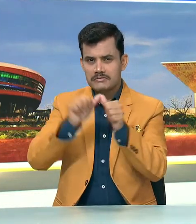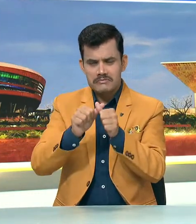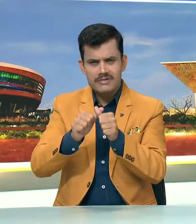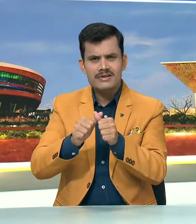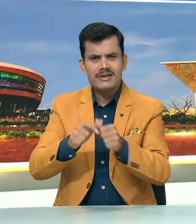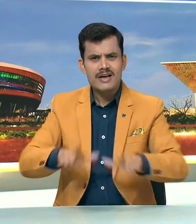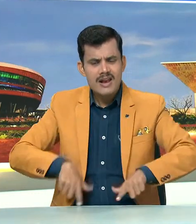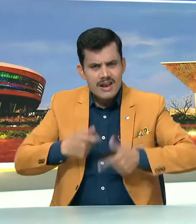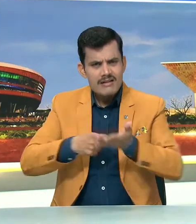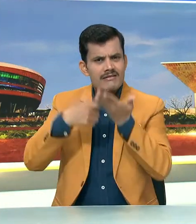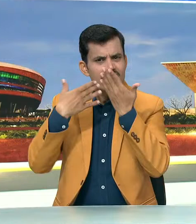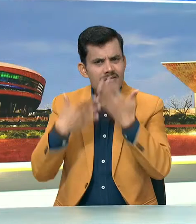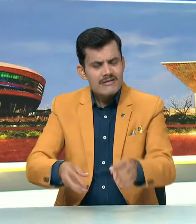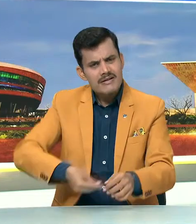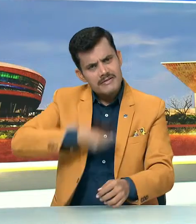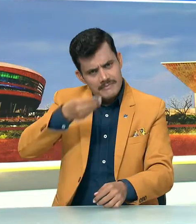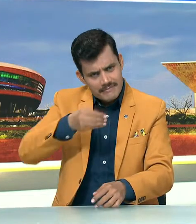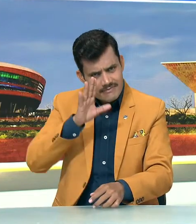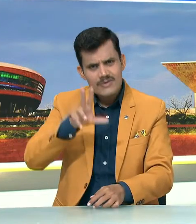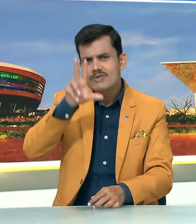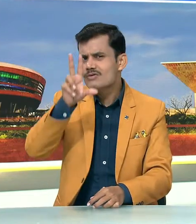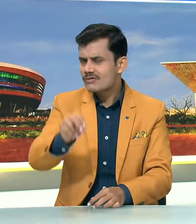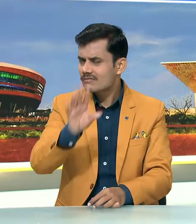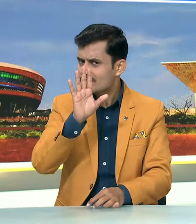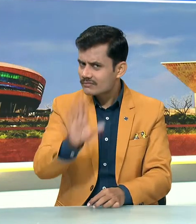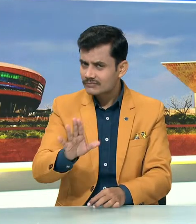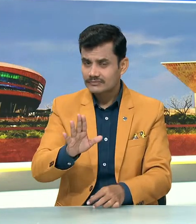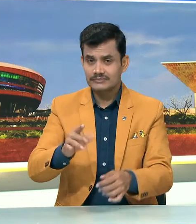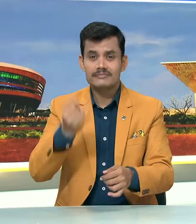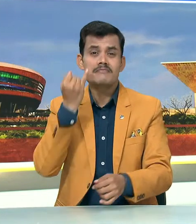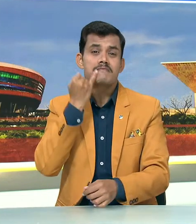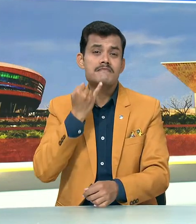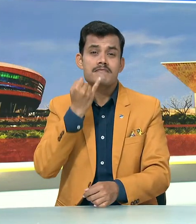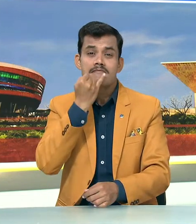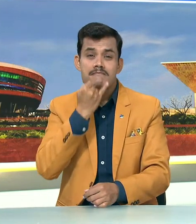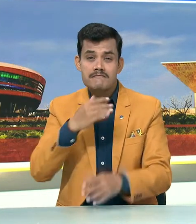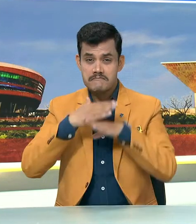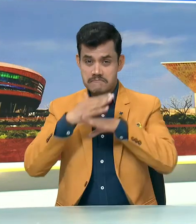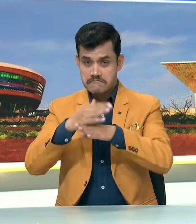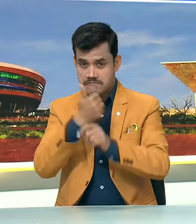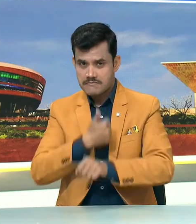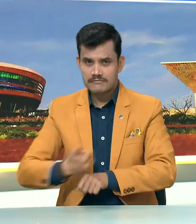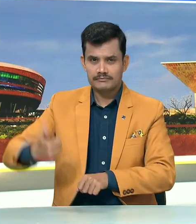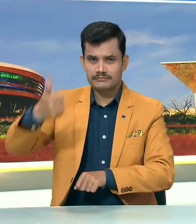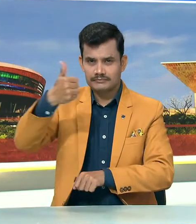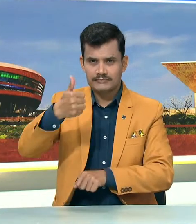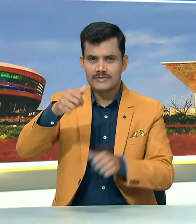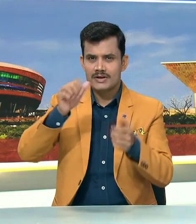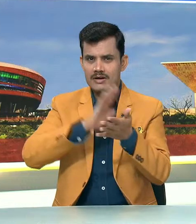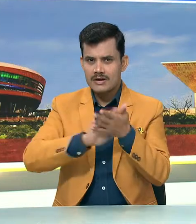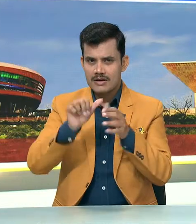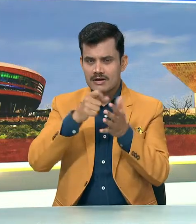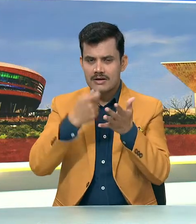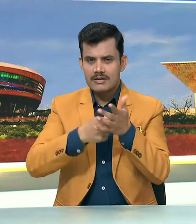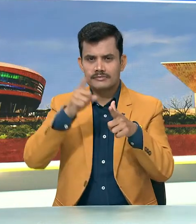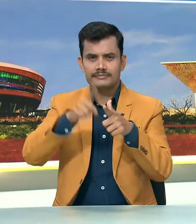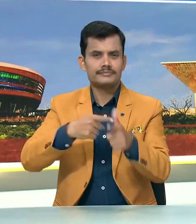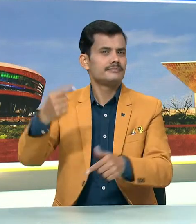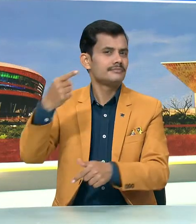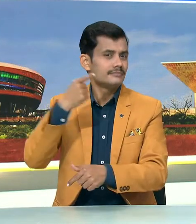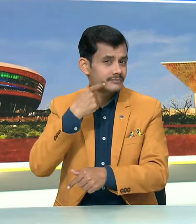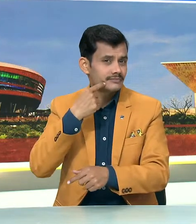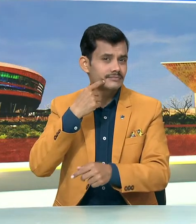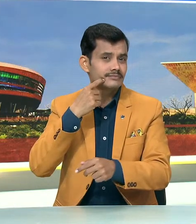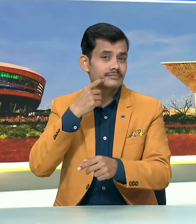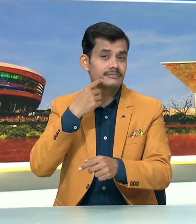बलिदान नहीं देने का आगरह किया इसराइल के रक्षाबलो के चीफ ऑफ स्टाफ हरजी हलेवी के बयान